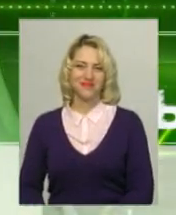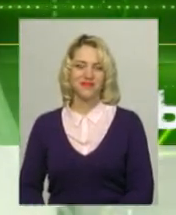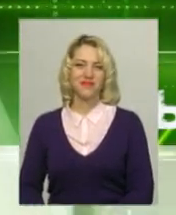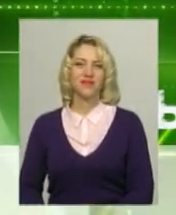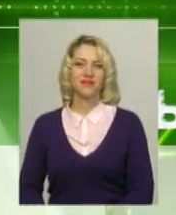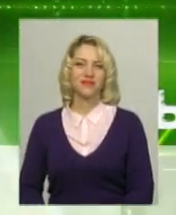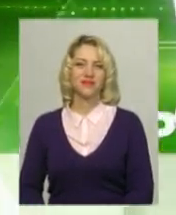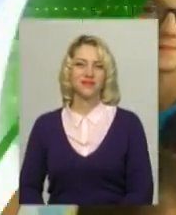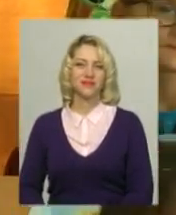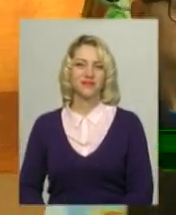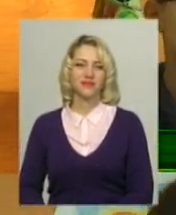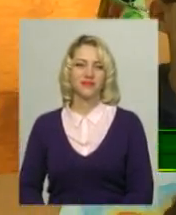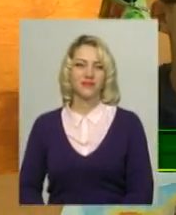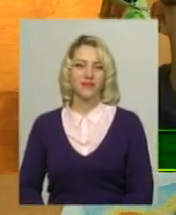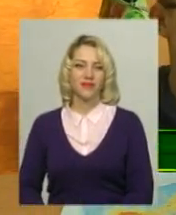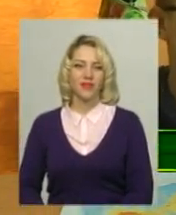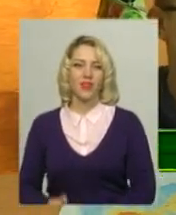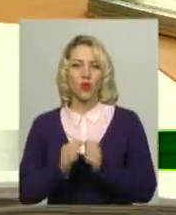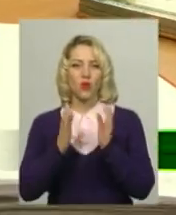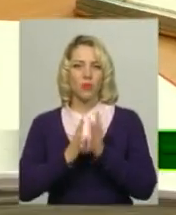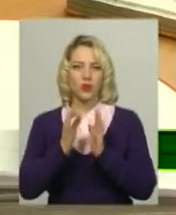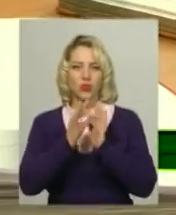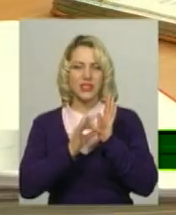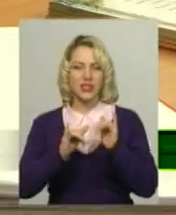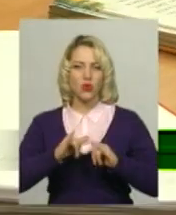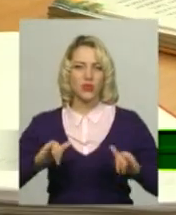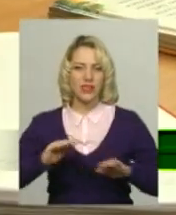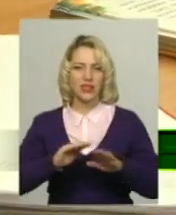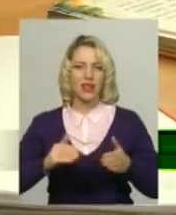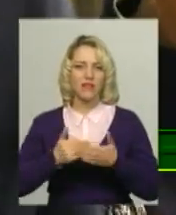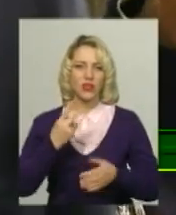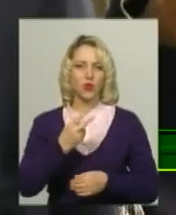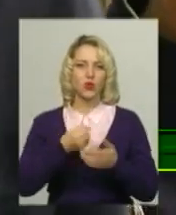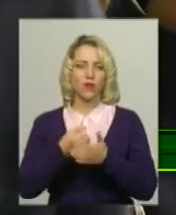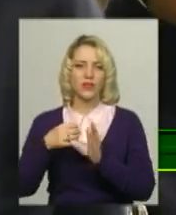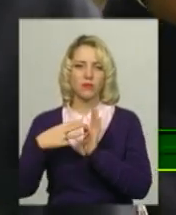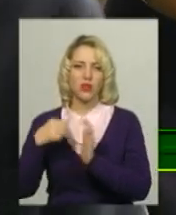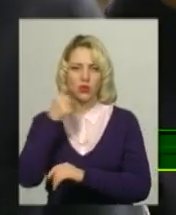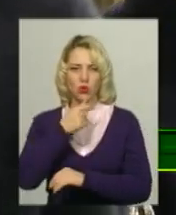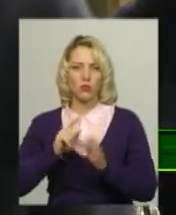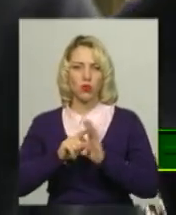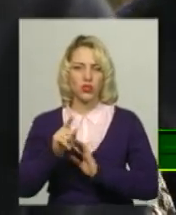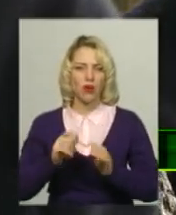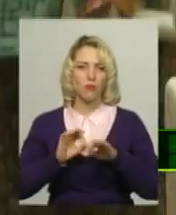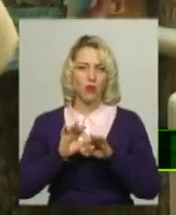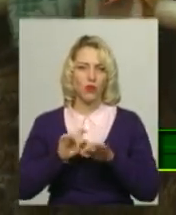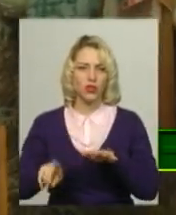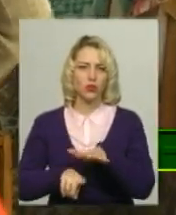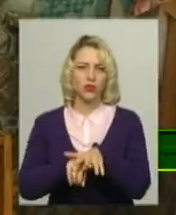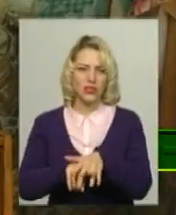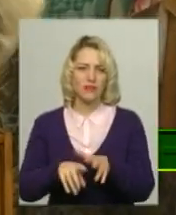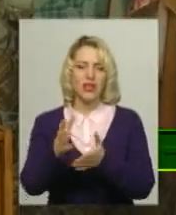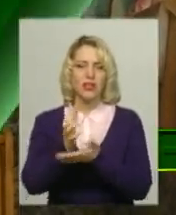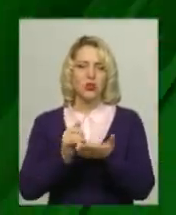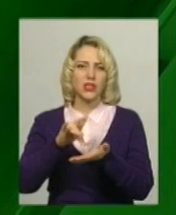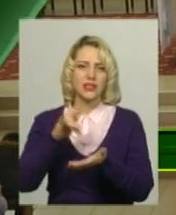Музика Комплексну оцінку розвитку дітей від 2 до 18 років розпочав проводити інклюзивно-ресурсний центр номер